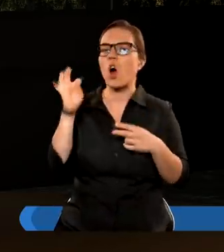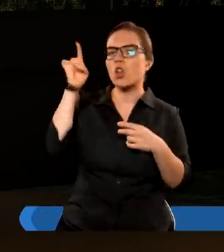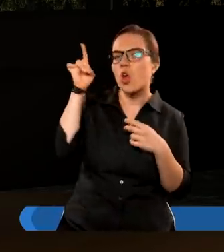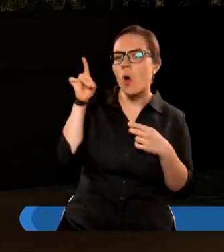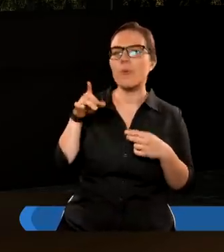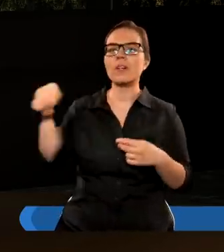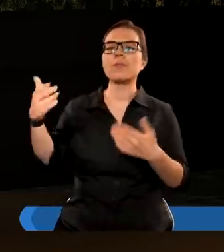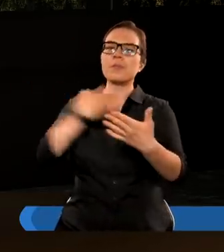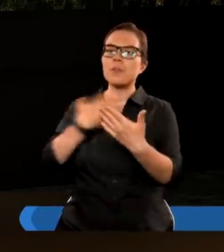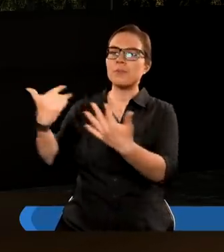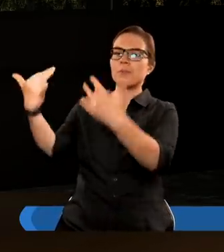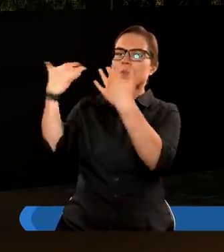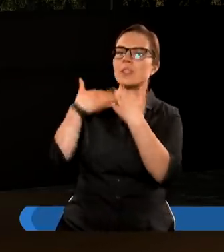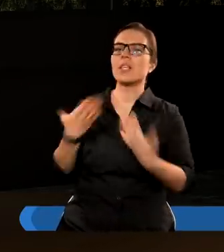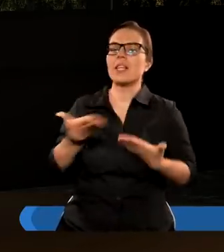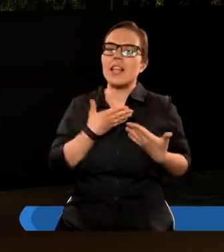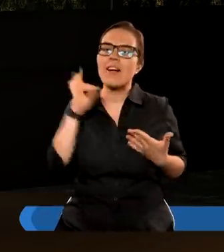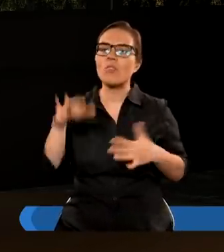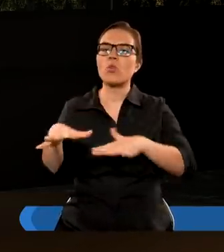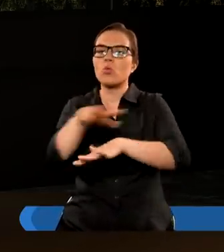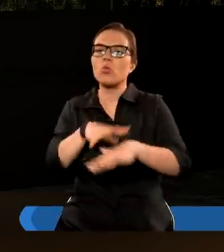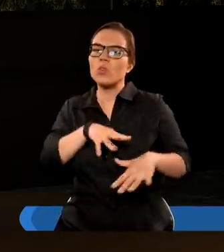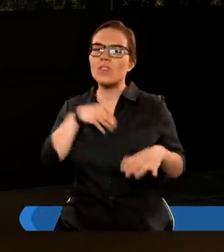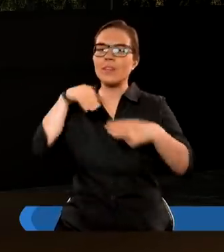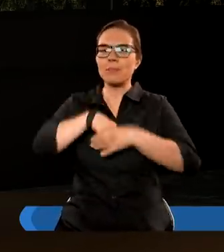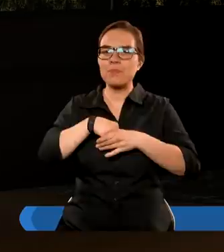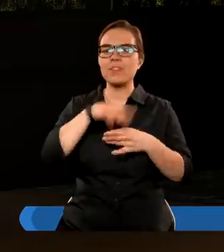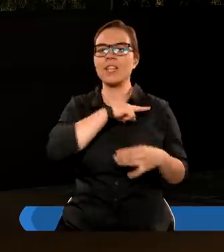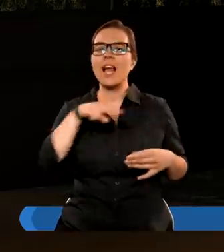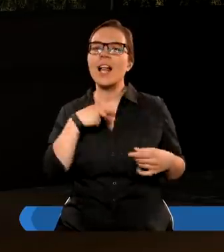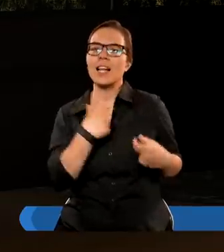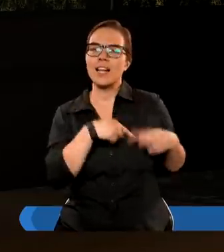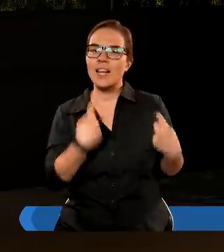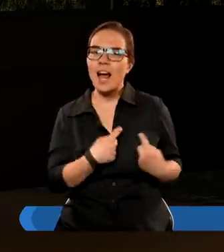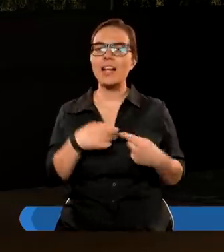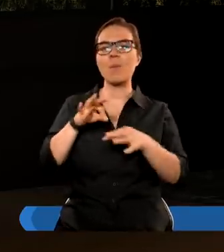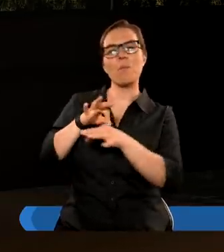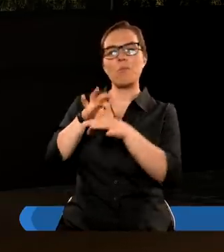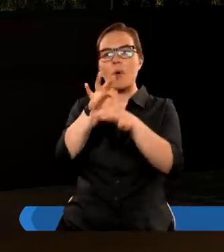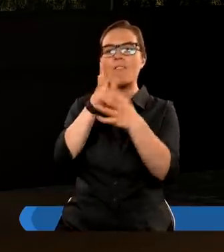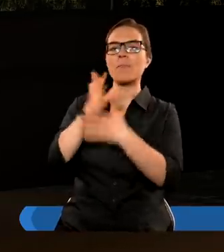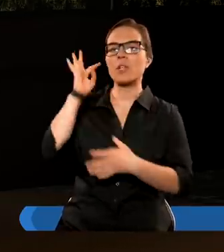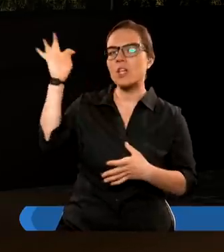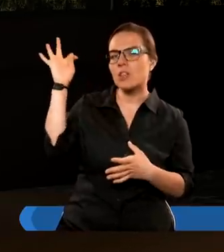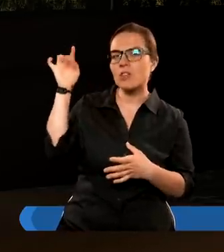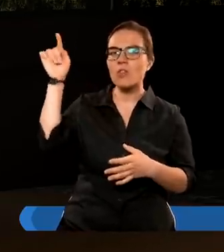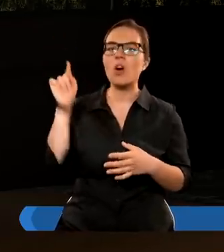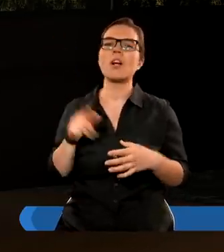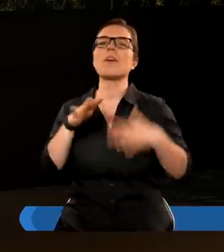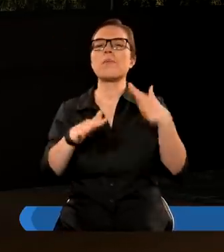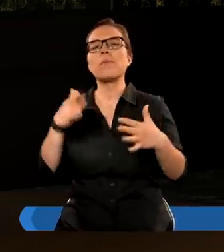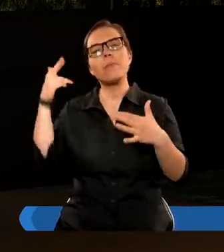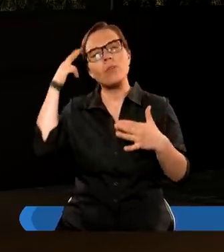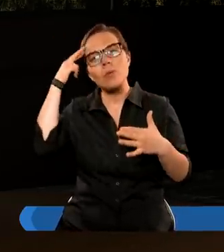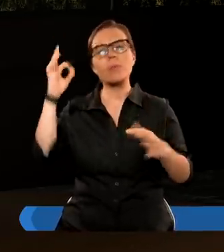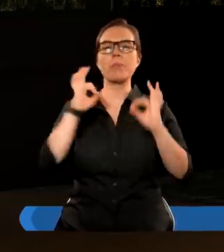Proszę Cię, żebyś Ty daną teraz Ducha Twego, byśmy prowadzeni przez Ciebie, zrozumieli jak najwięcej,